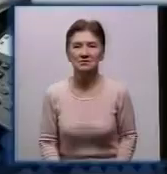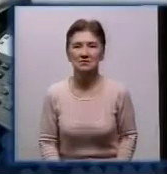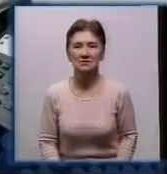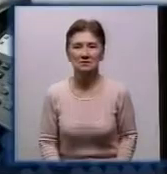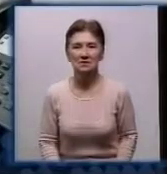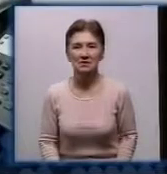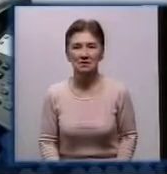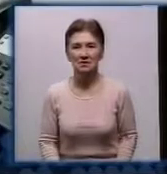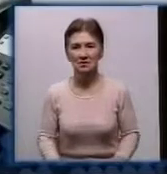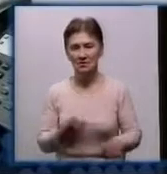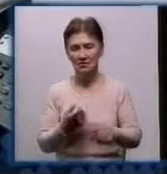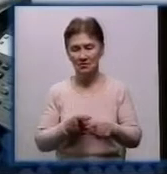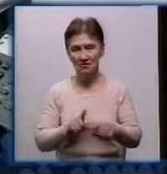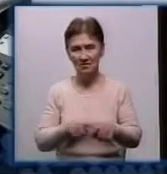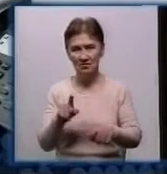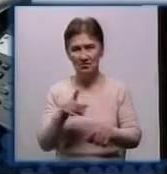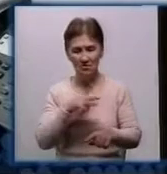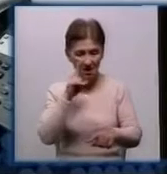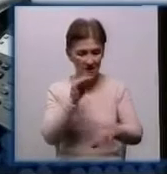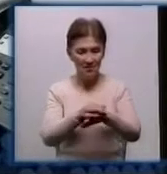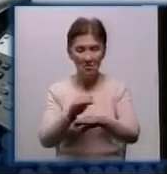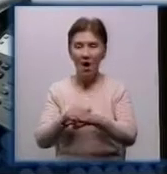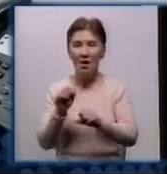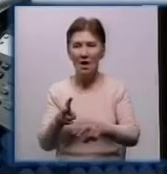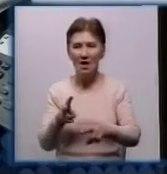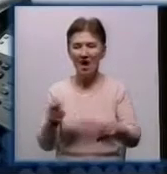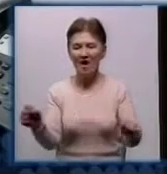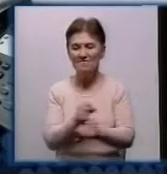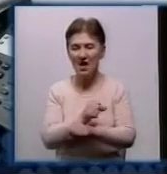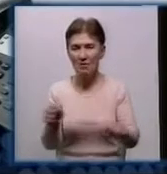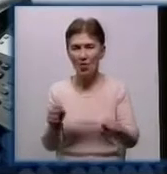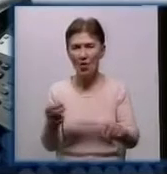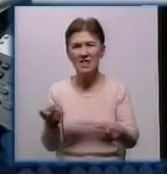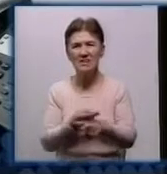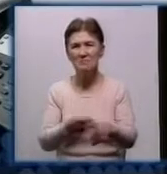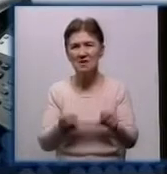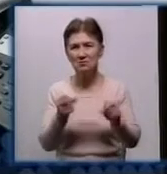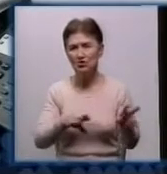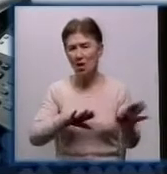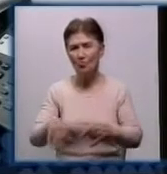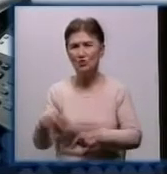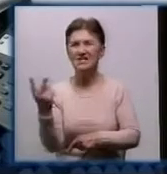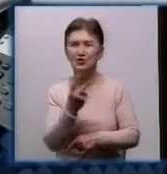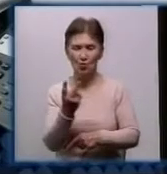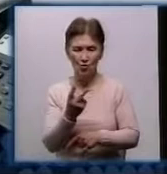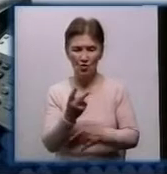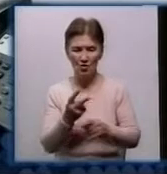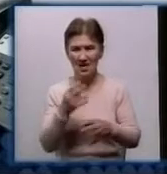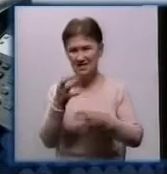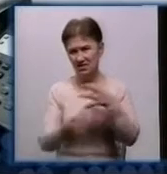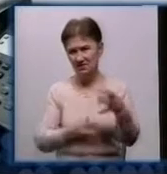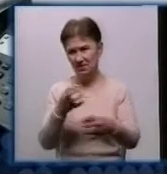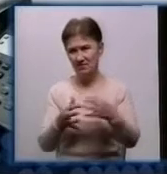Знаки було ідентифіковано як вибухонебезпечні предмети часів Другої світової війни та СРСР. Тільки з ті 6